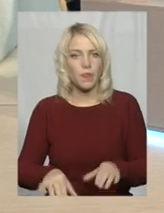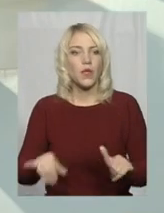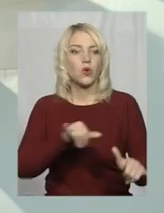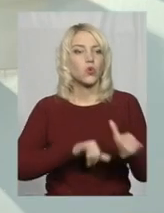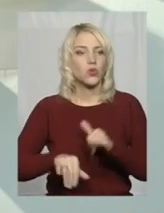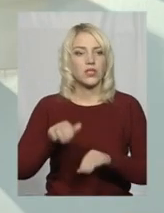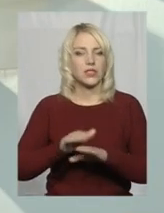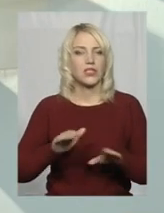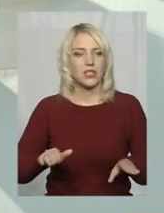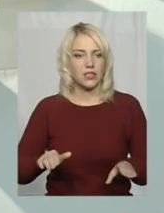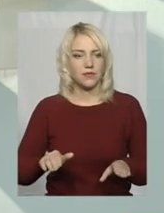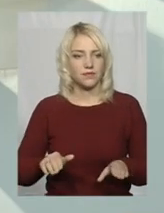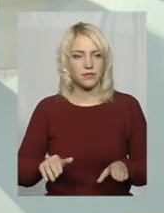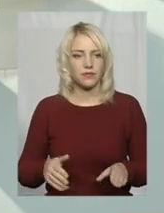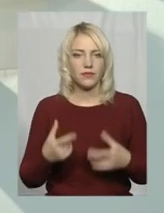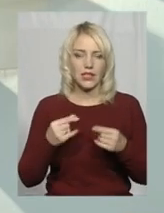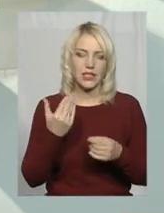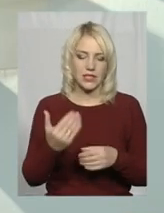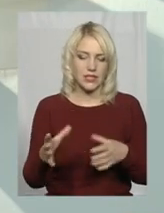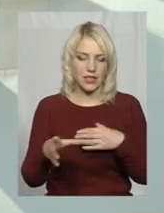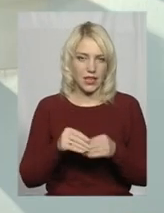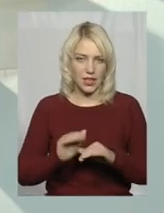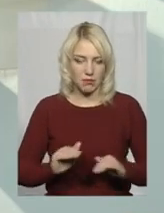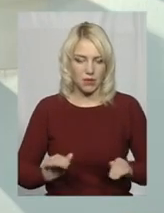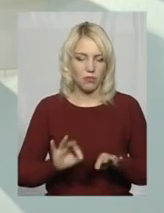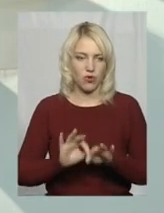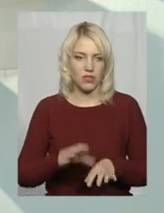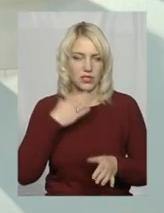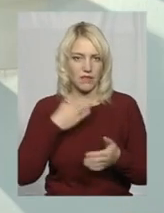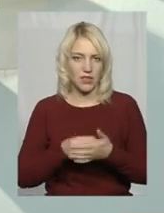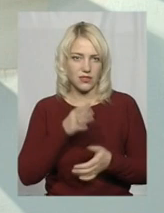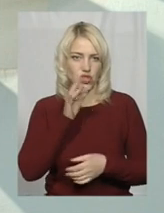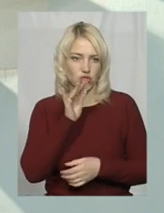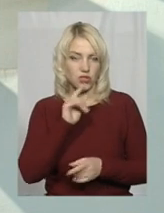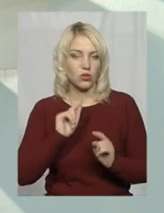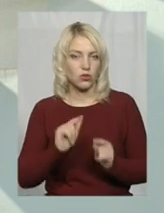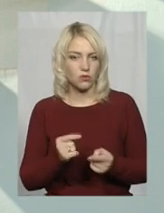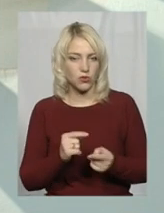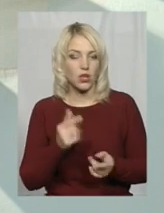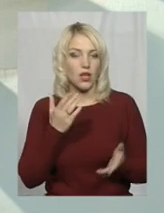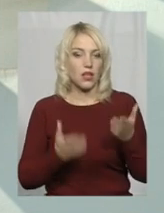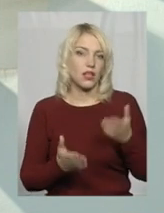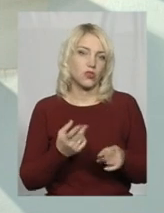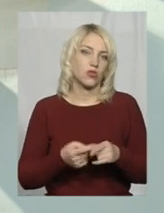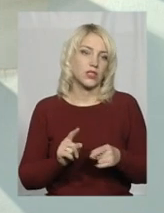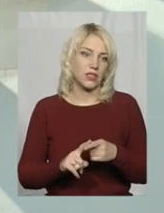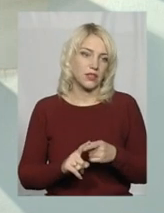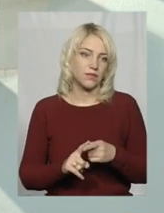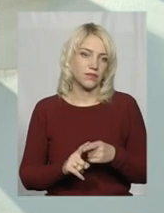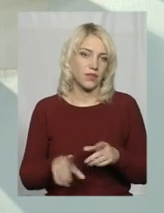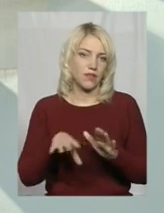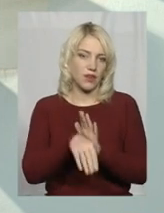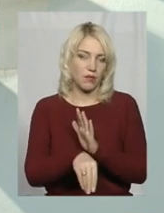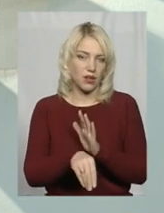дітей і де з ними провести свій власний час. Тому, якщо це в